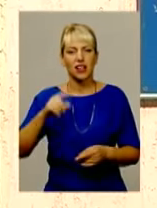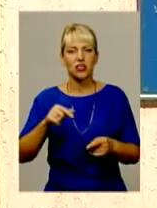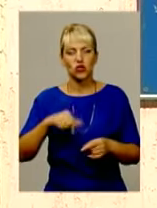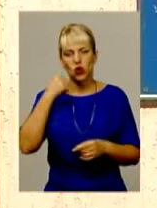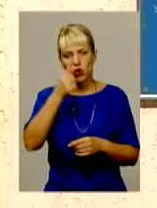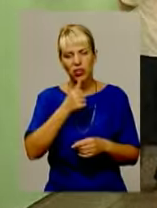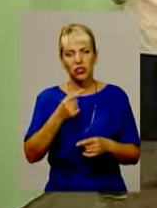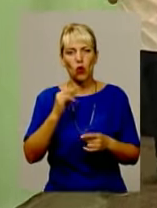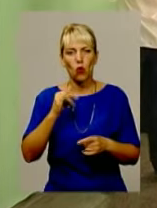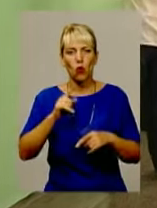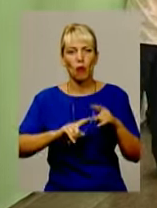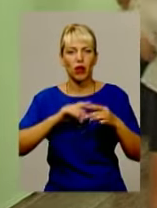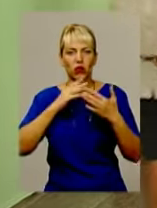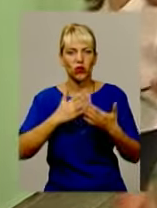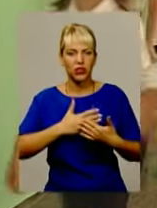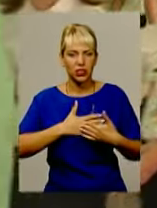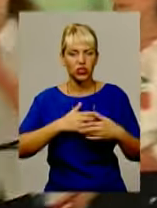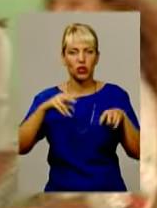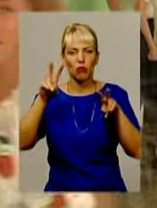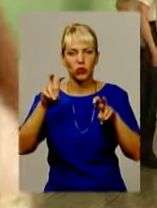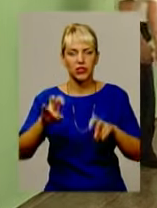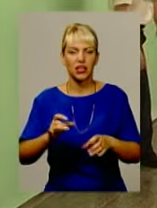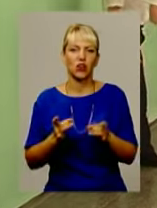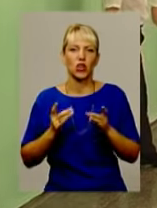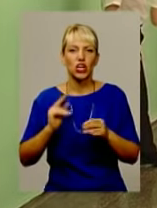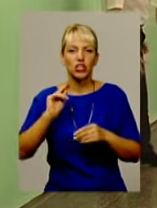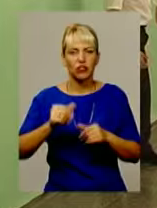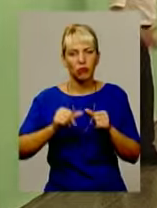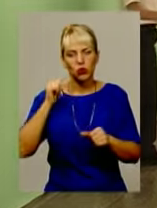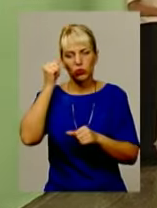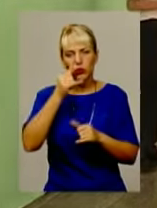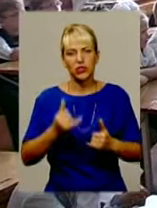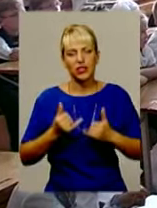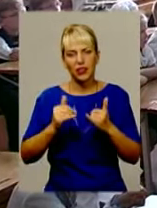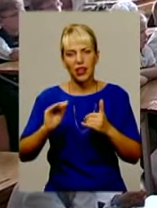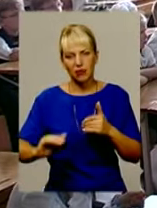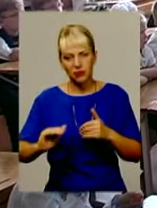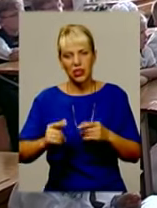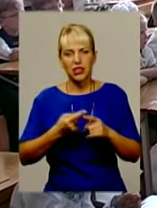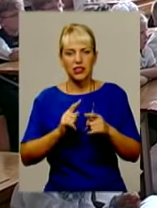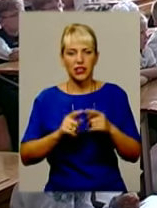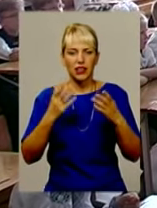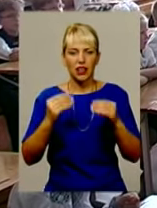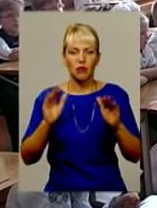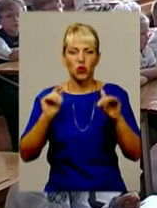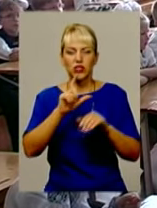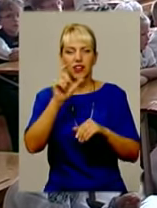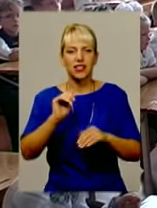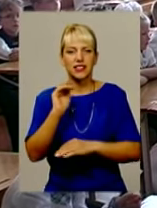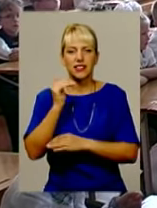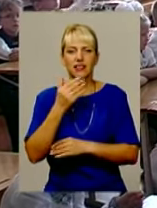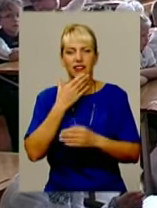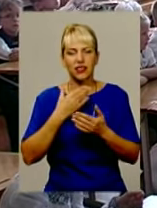патріотичному стилі та урочистіше, ніж минулого року. Для наймолодших цей день став своєрідним прощанням із дитинством.